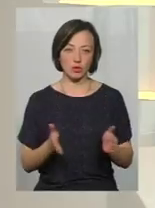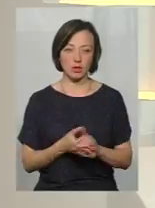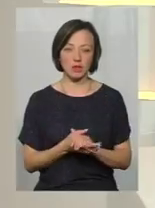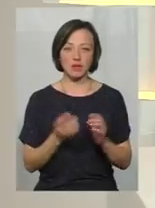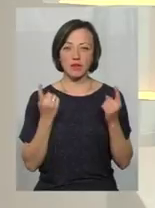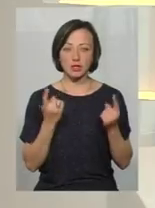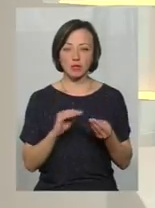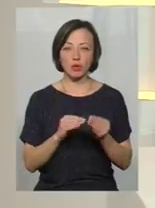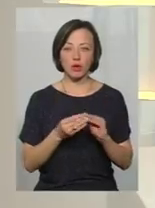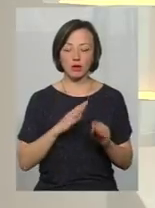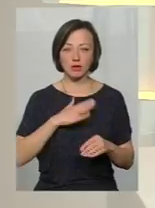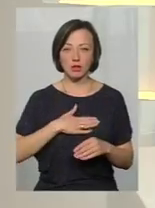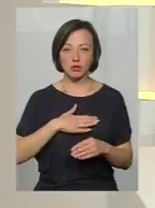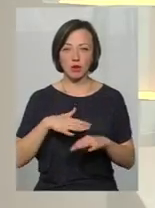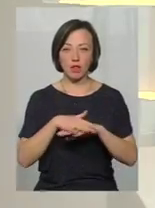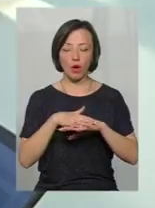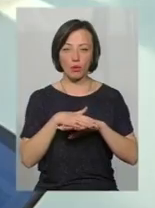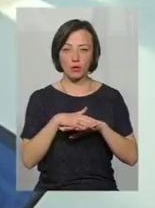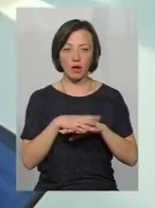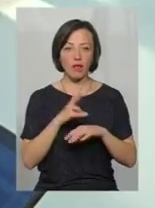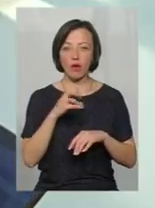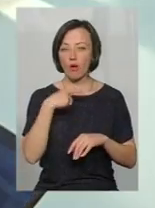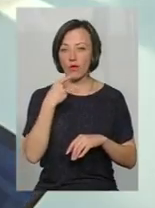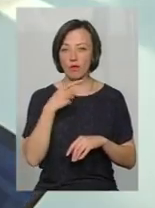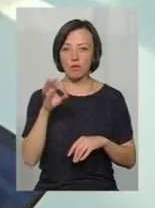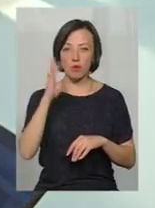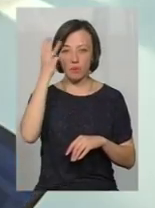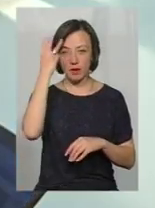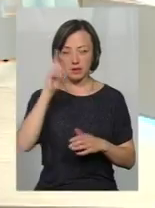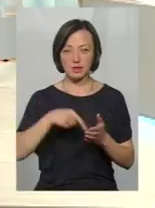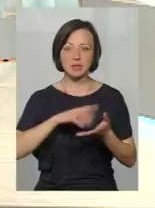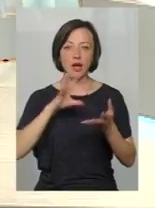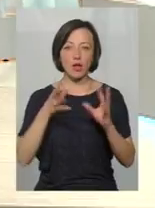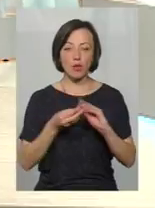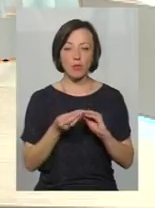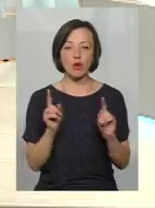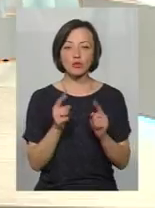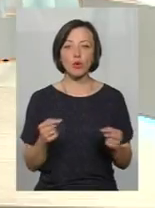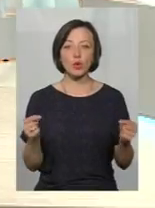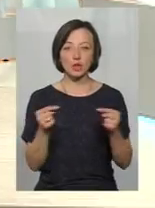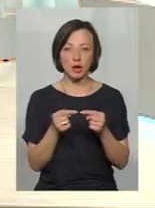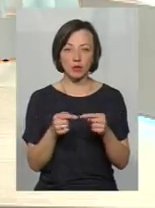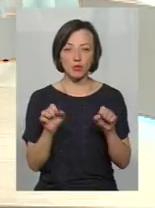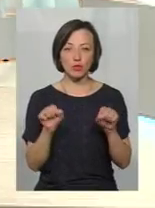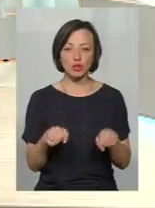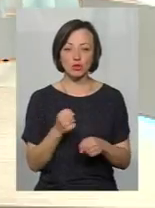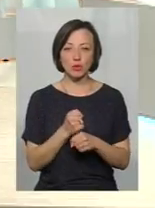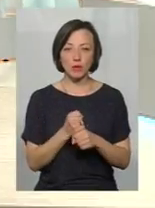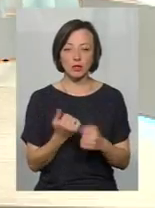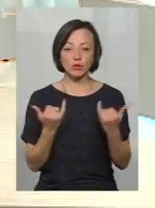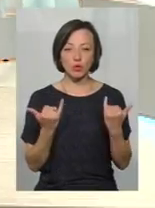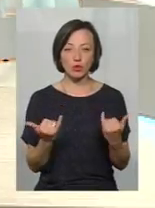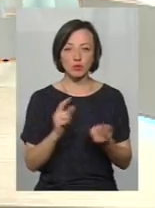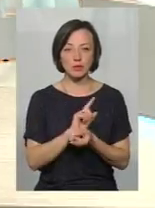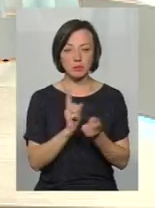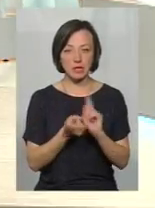величезна проблема нашого народу, не говорячи про Хмельницьку. Це так загалом. Але що конкретно можливо зробити сьогодні, щоб